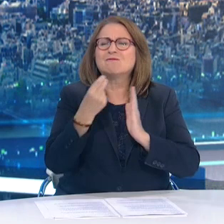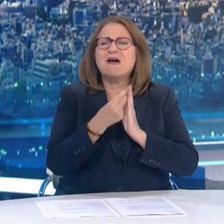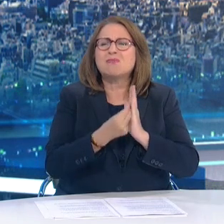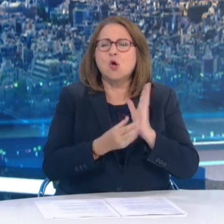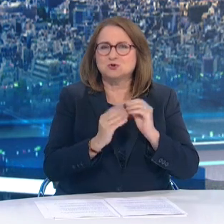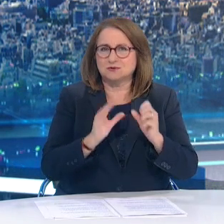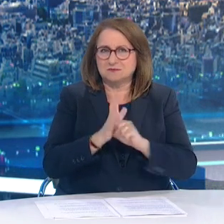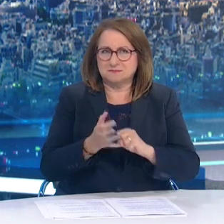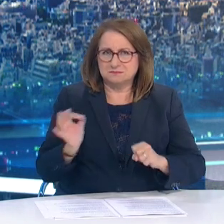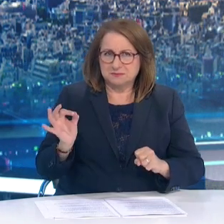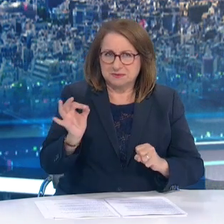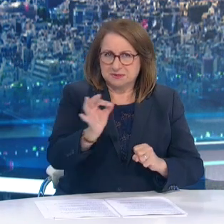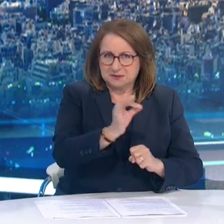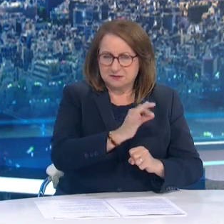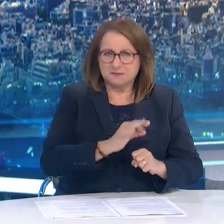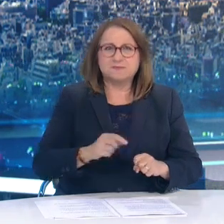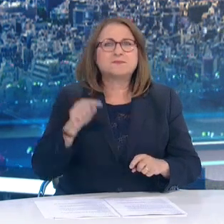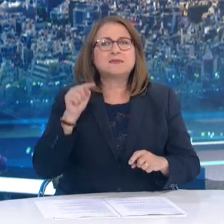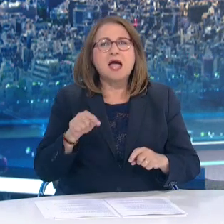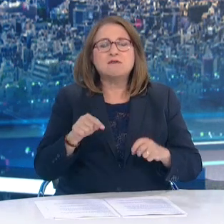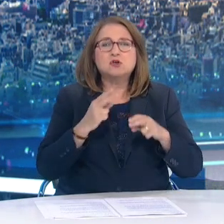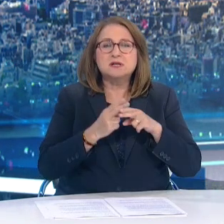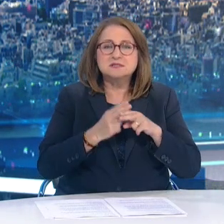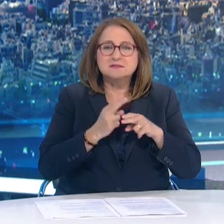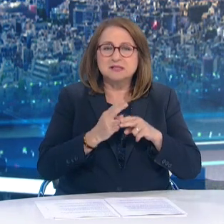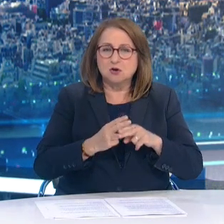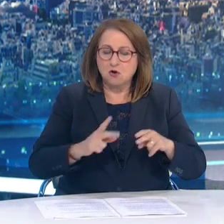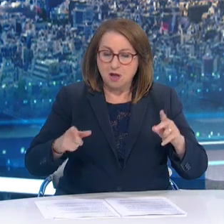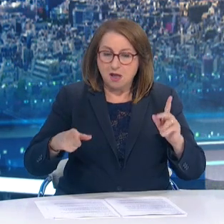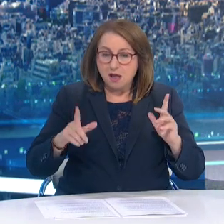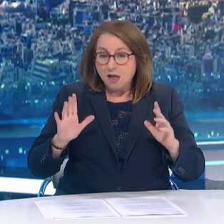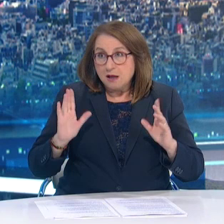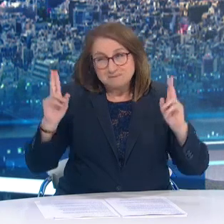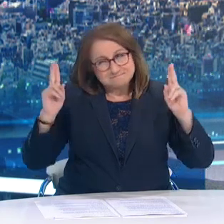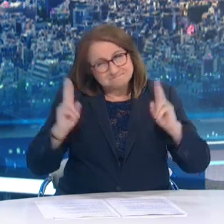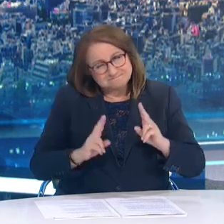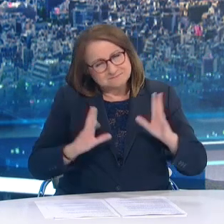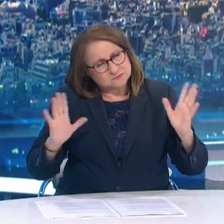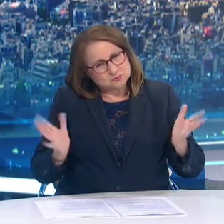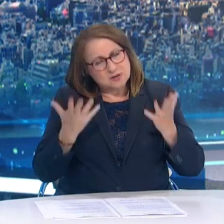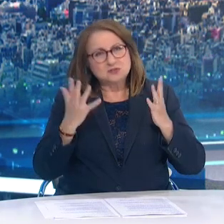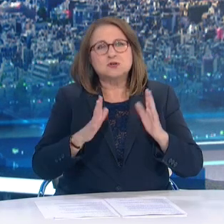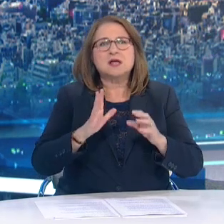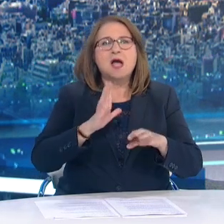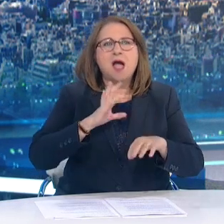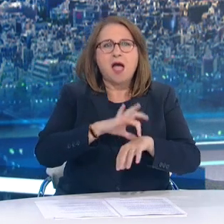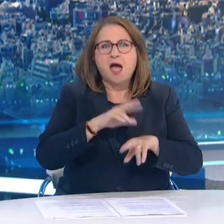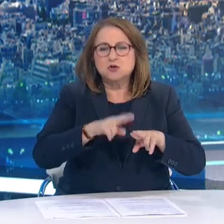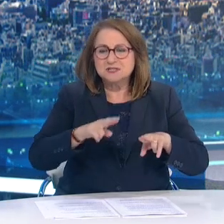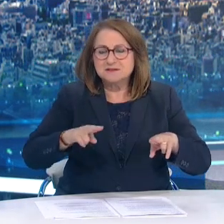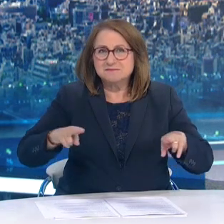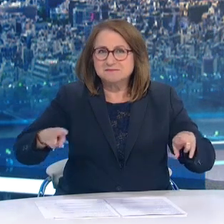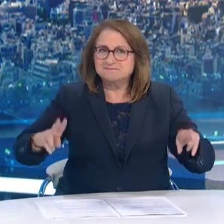που αποτελεί έναν έμμεσο δίκτυ του επιδημιουργικού φορτίου μειώνεται σταδιακά, καθώς και συνολικός αριθμός των νοσηλευόμενων ασθενών που